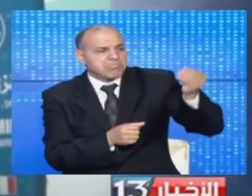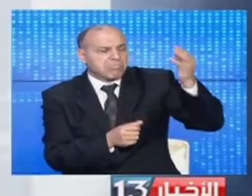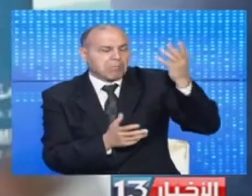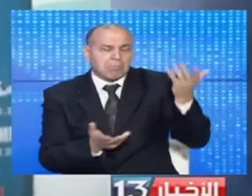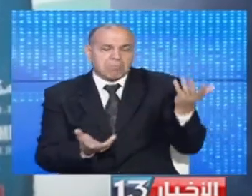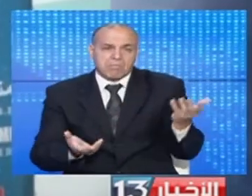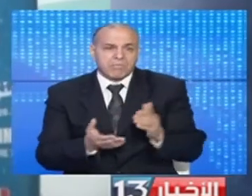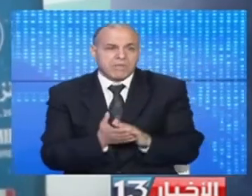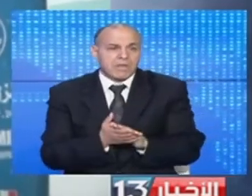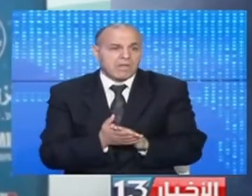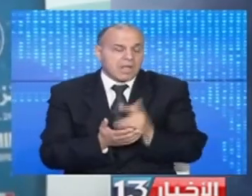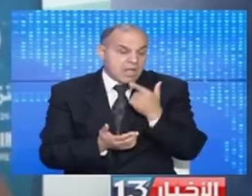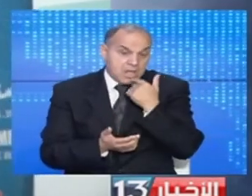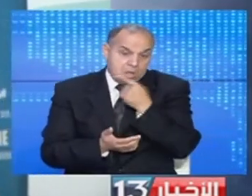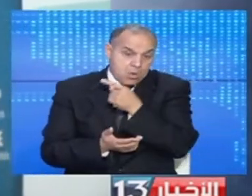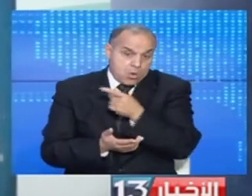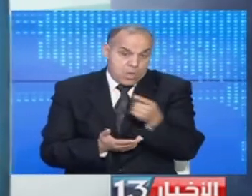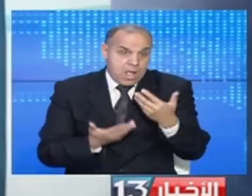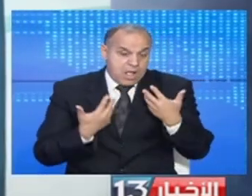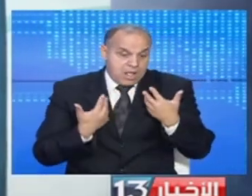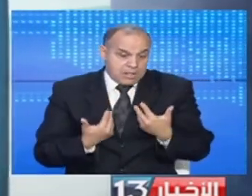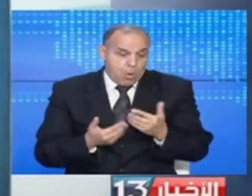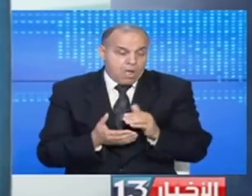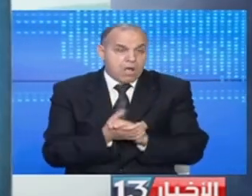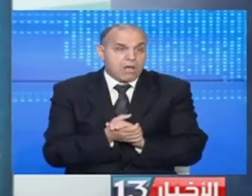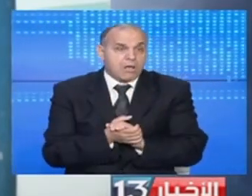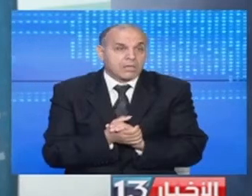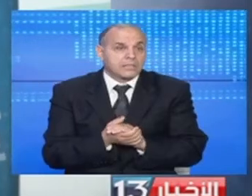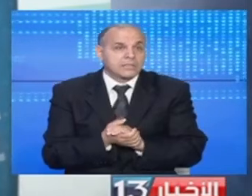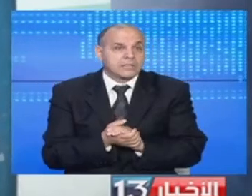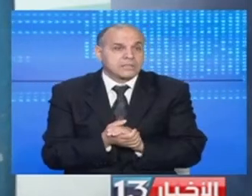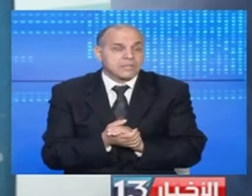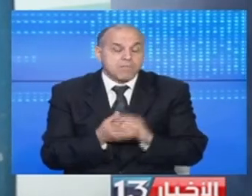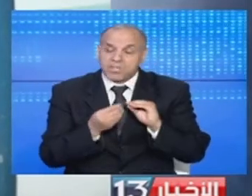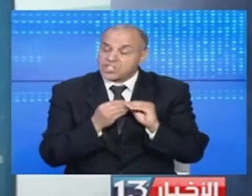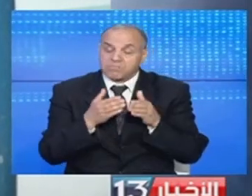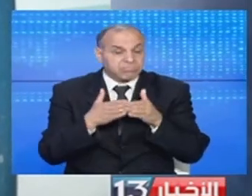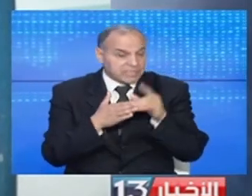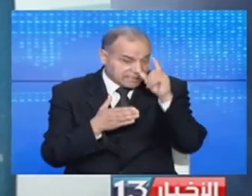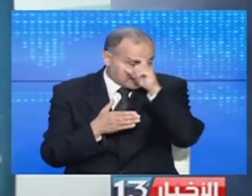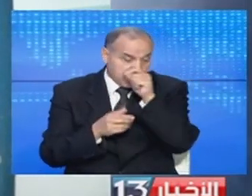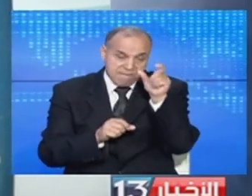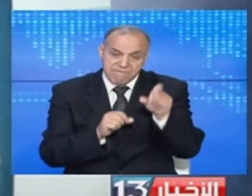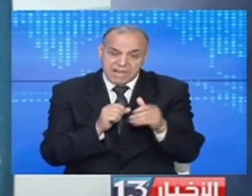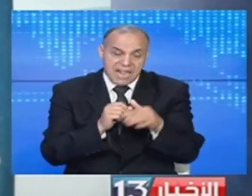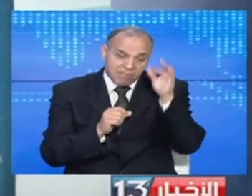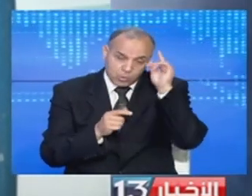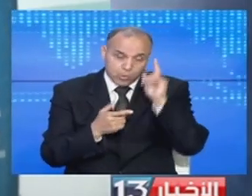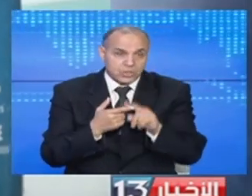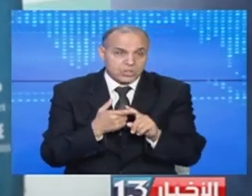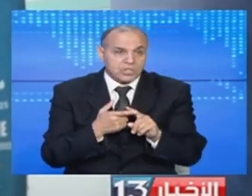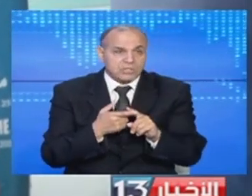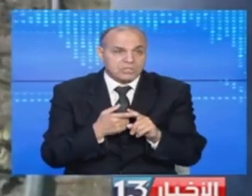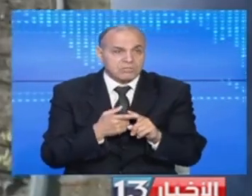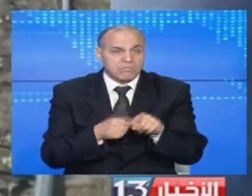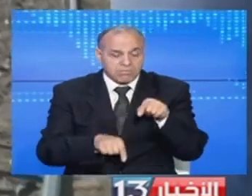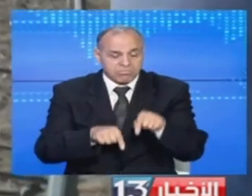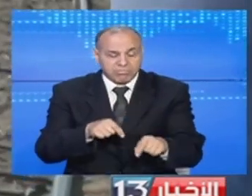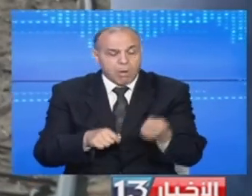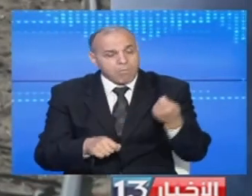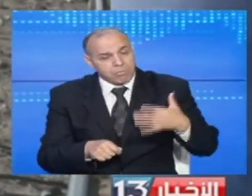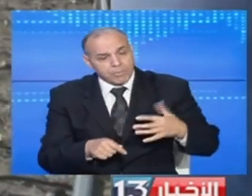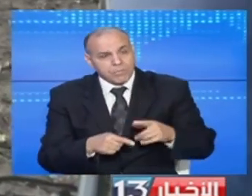موش مئة في المئة يعني هذه نحن بالنسبة نحن أصبحت المعضة الكبيرة بالنسبة للفلاح في تونس هي تكلفة الانتاج